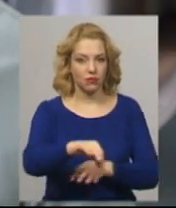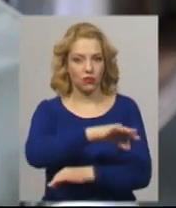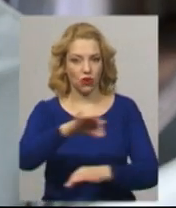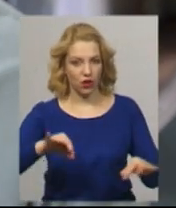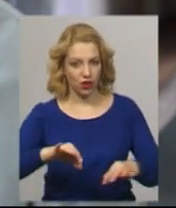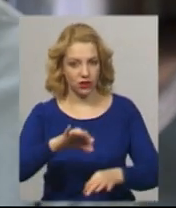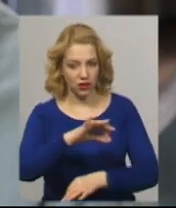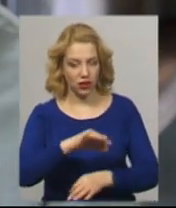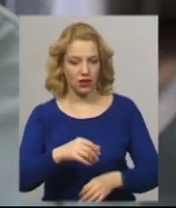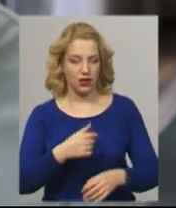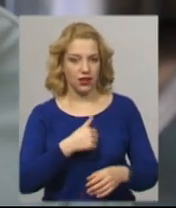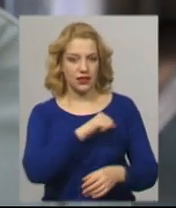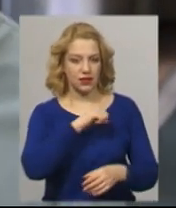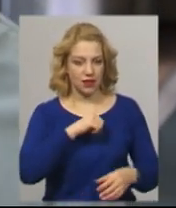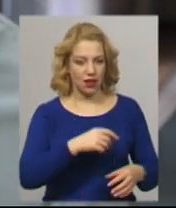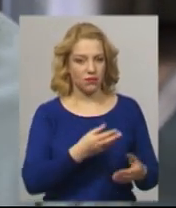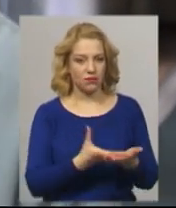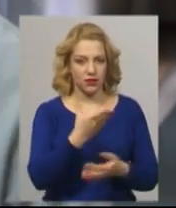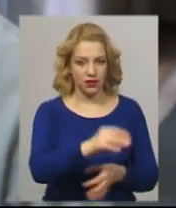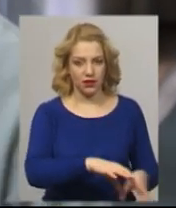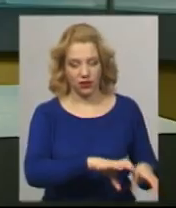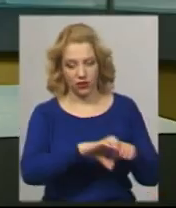себе магістраль і зараз за неї вже плоти.